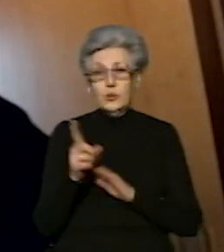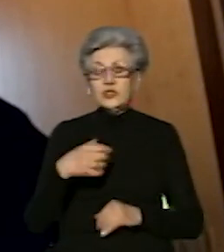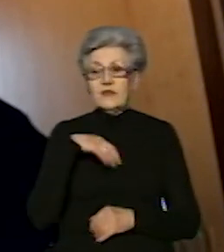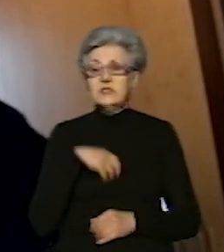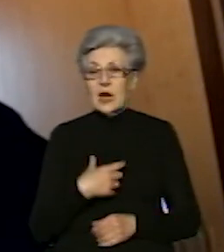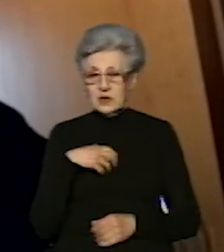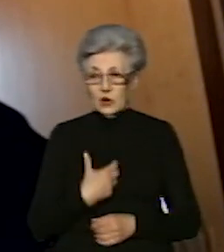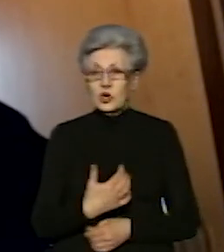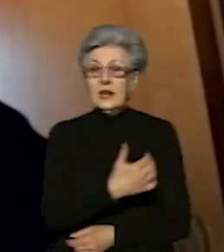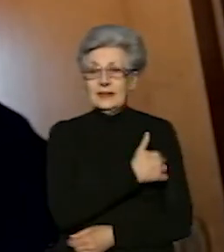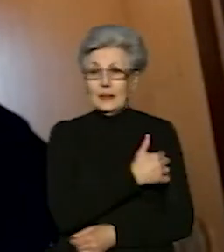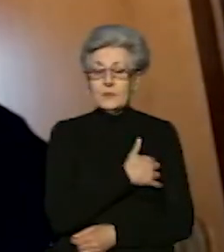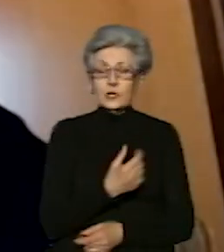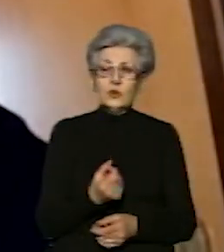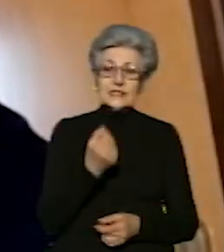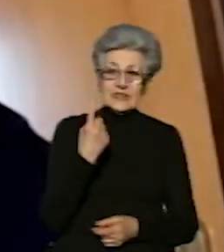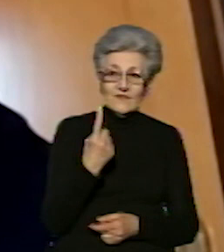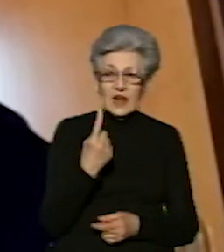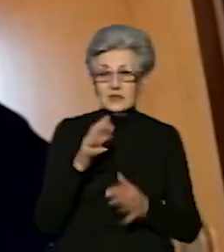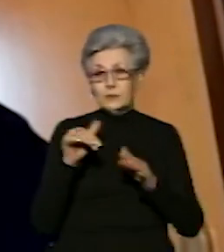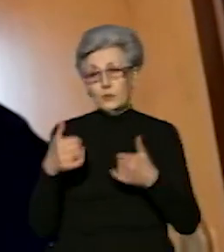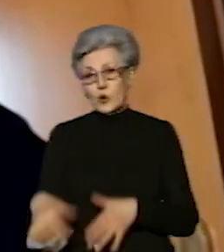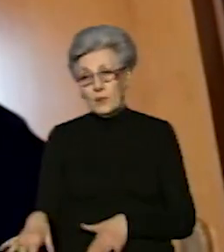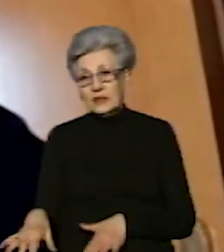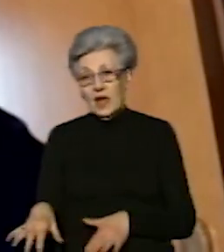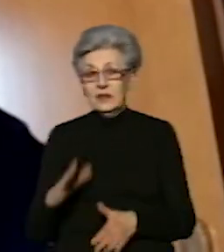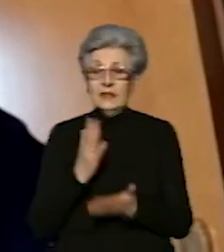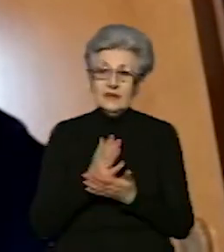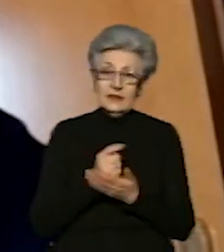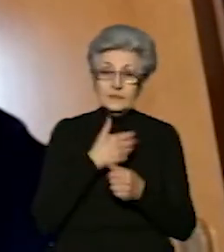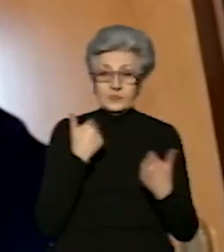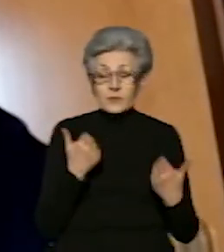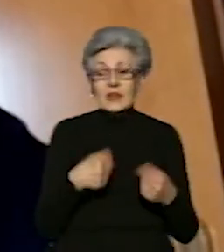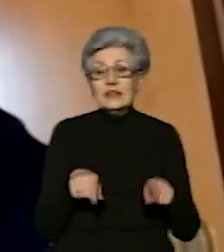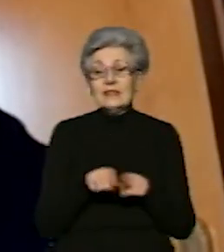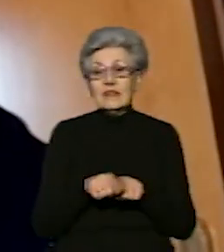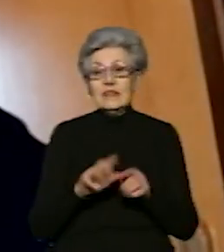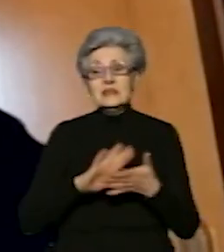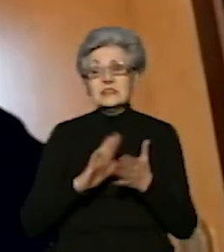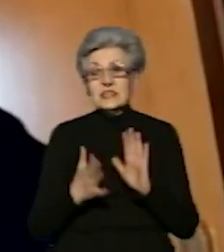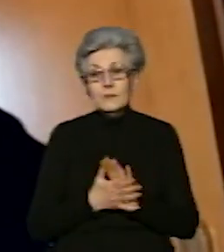температура з'являлася і пропадала. Такий симптом, як